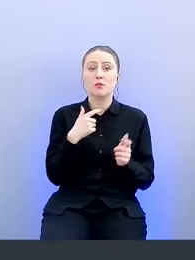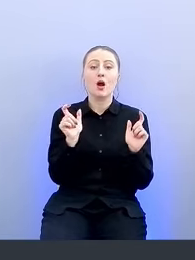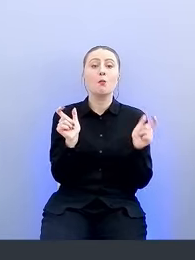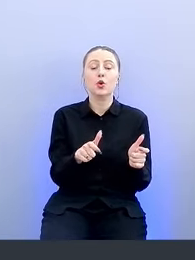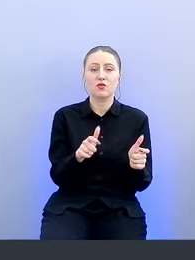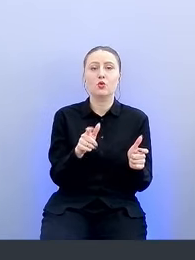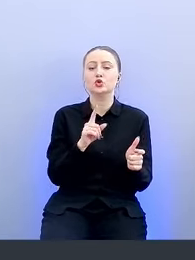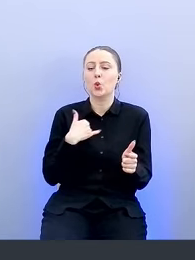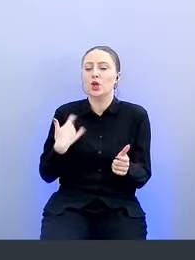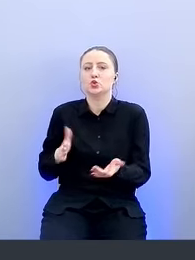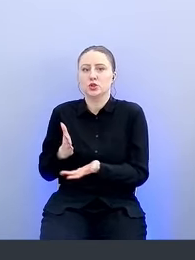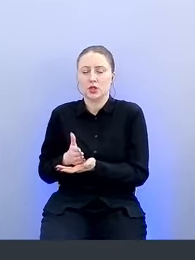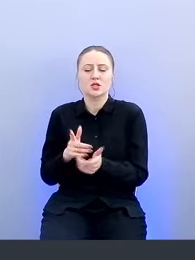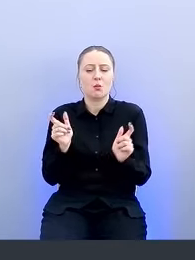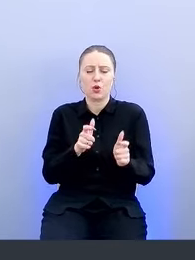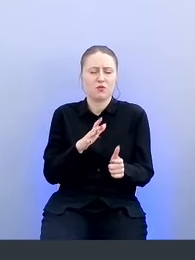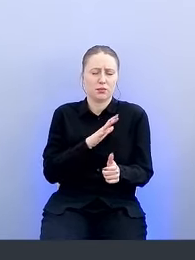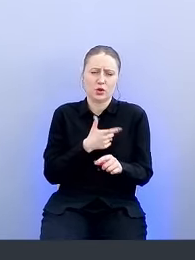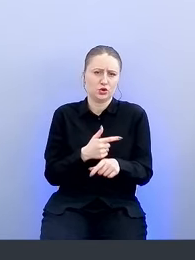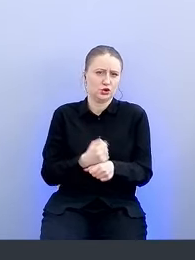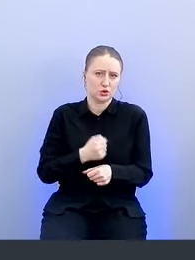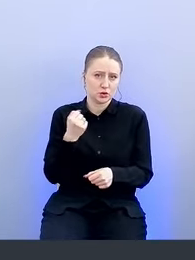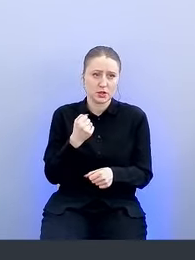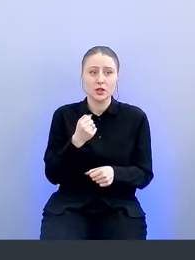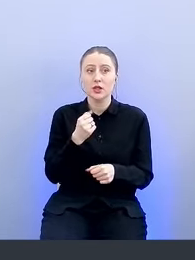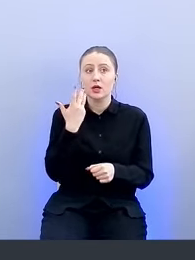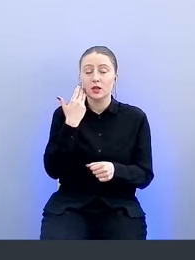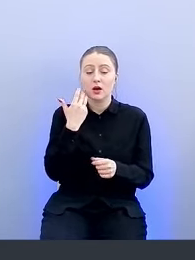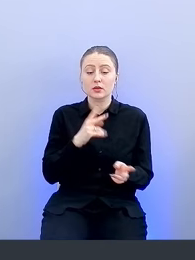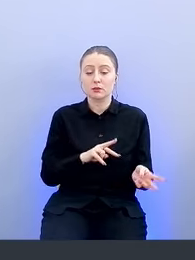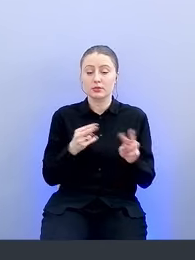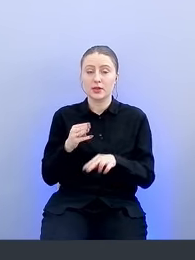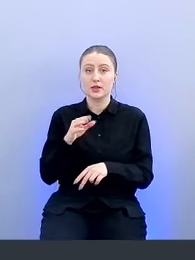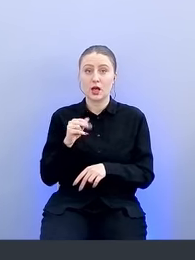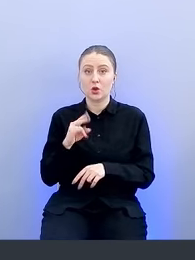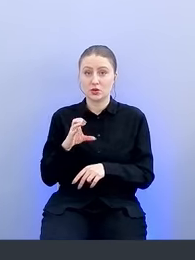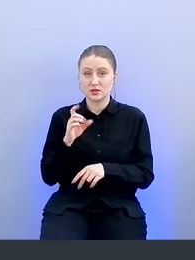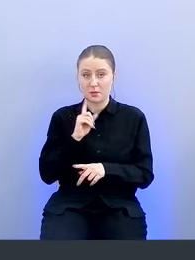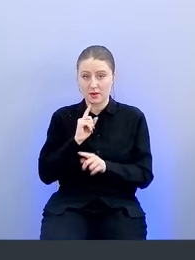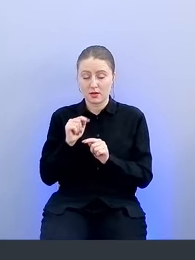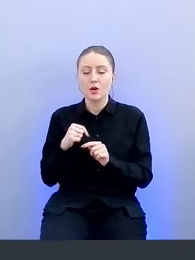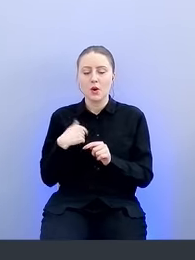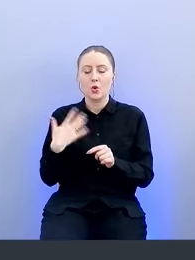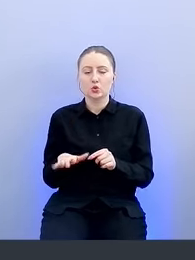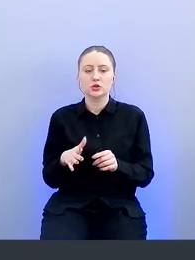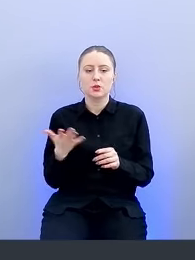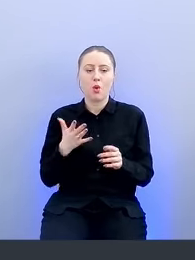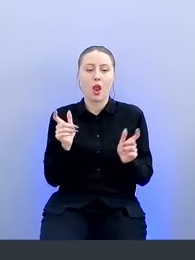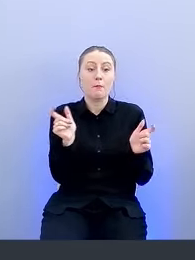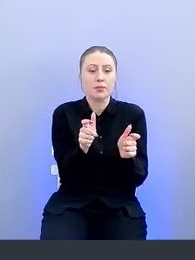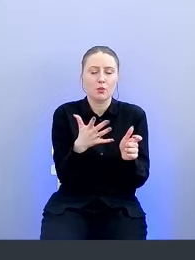есть. Блокировка была достаточно жесткой. И в моменте перехода на Танос мы уже облегчили меры